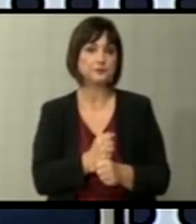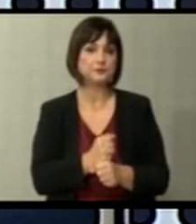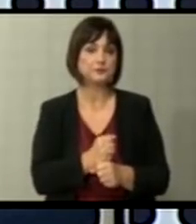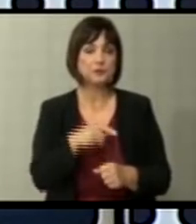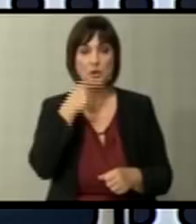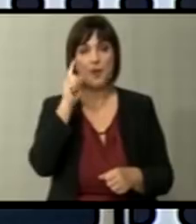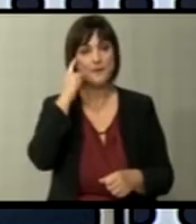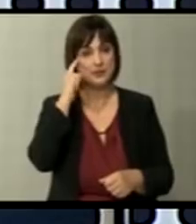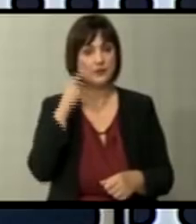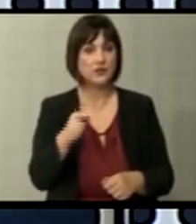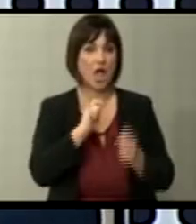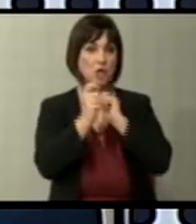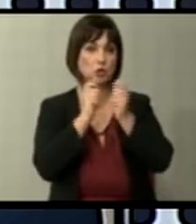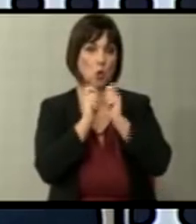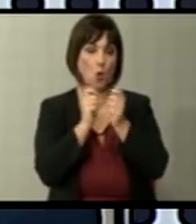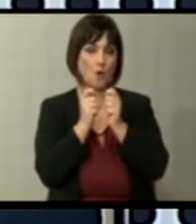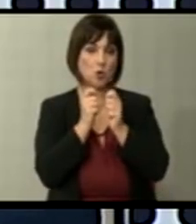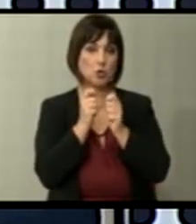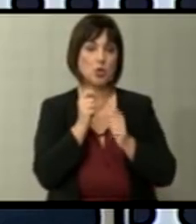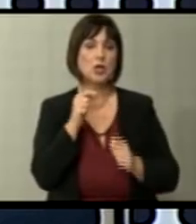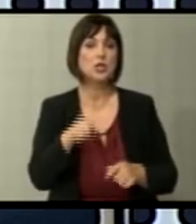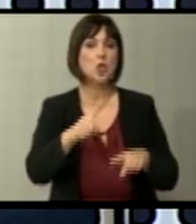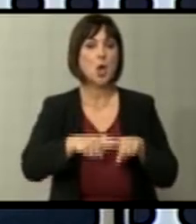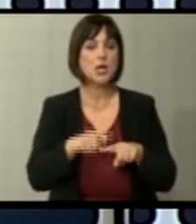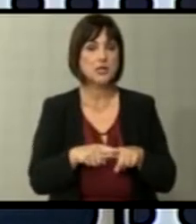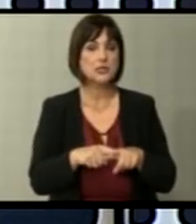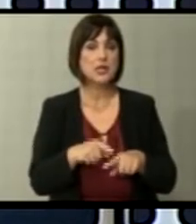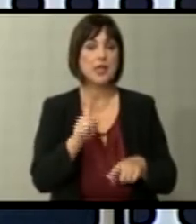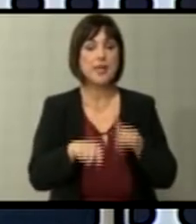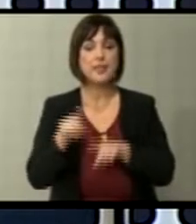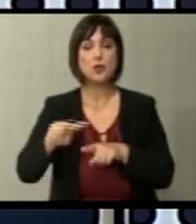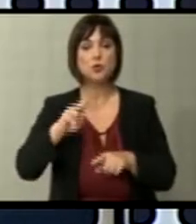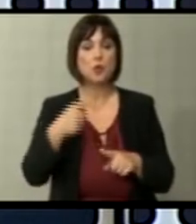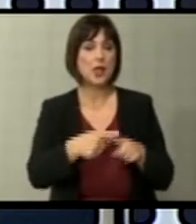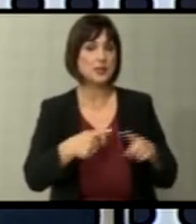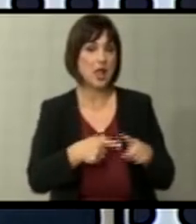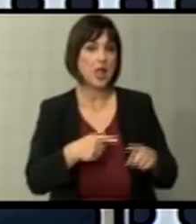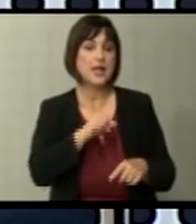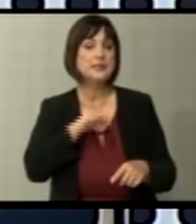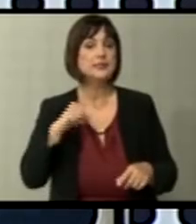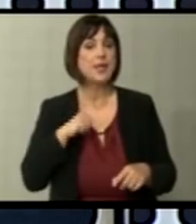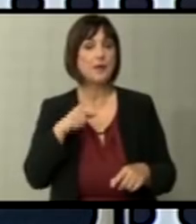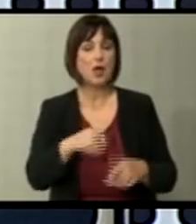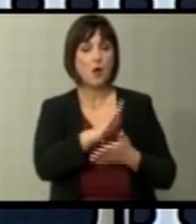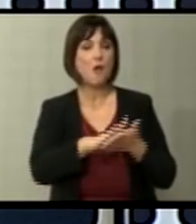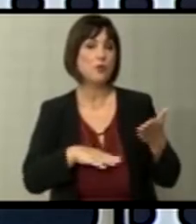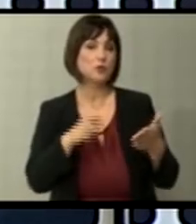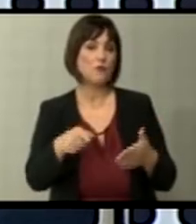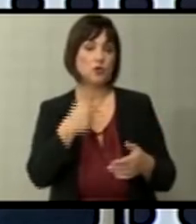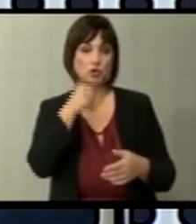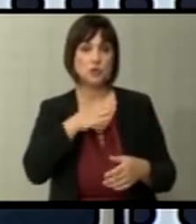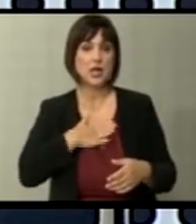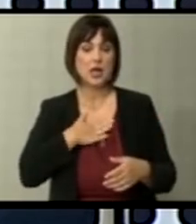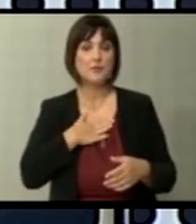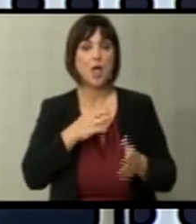Аудирејќи предпоставувам и на договорот со Грција и на некои други елементи. Но само како во тоа што